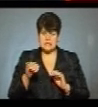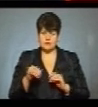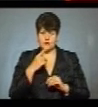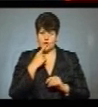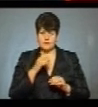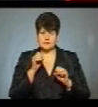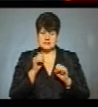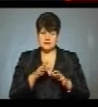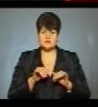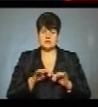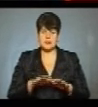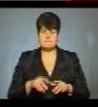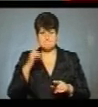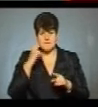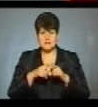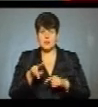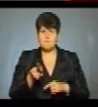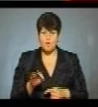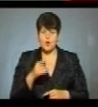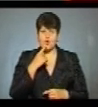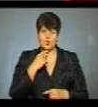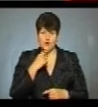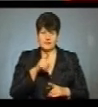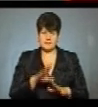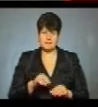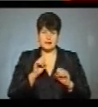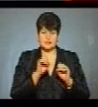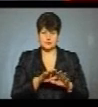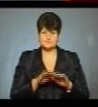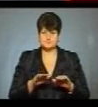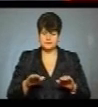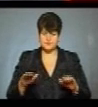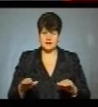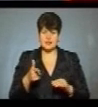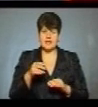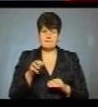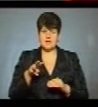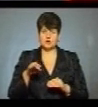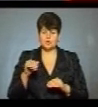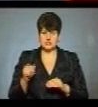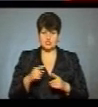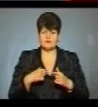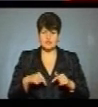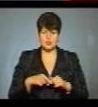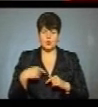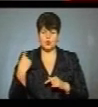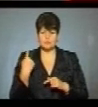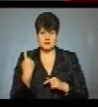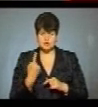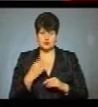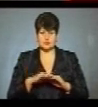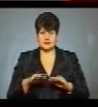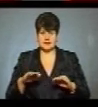Тернопільщини під час акції «Брати по крові». Її передадуть пацієнтам гематологічних відділень обласної університетської та міської